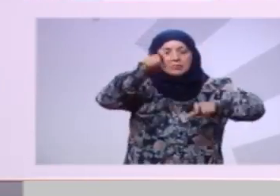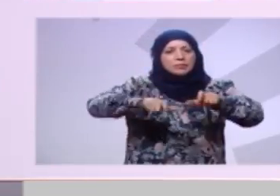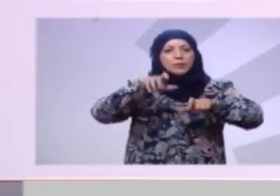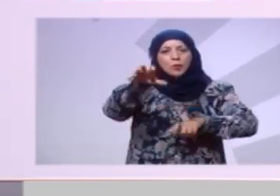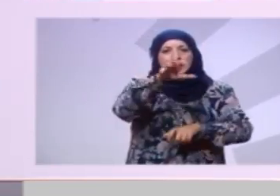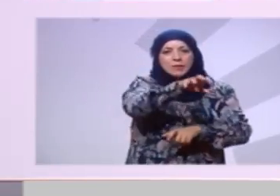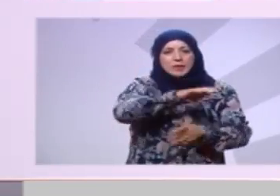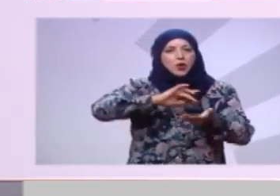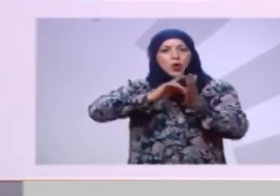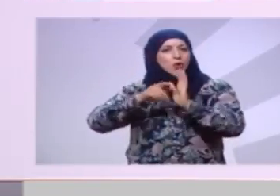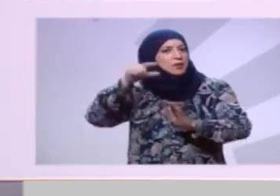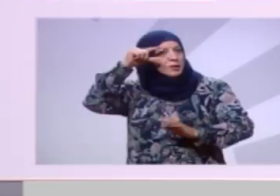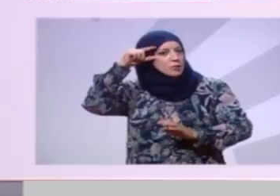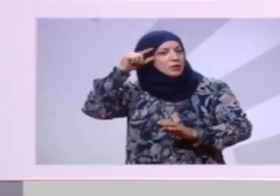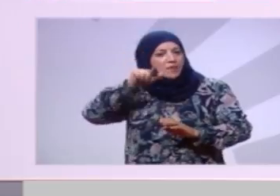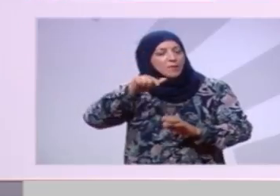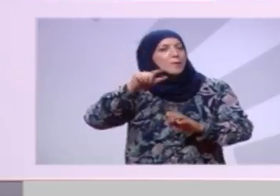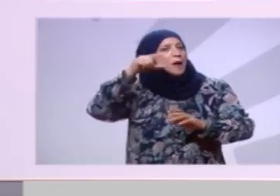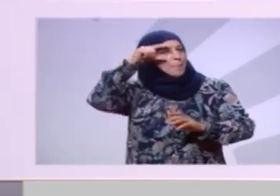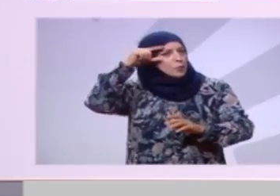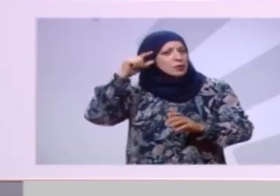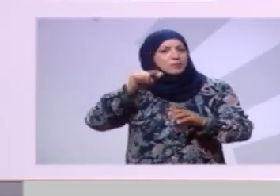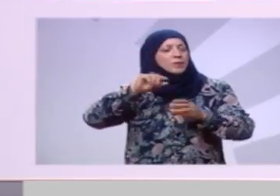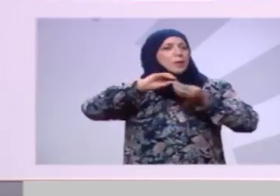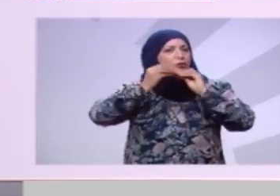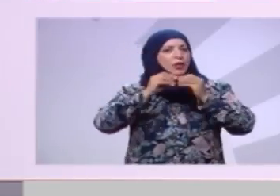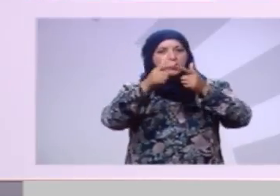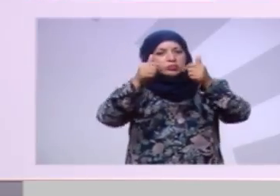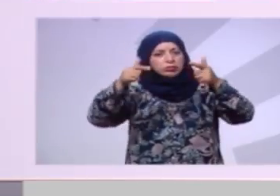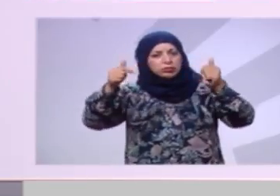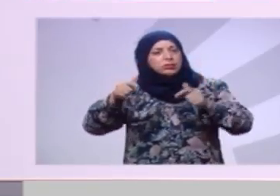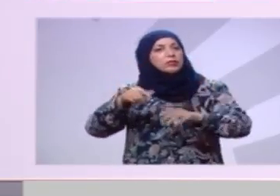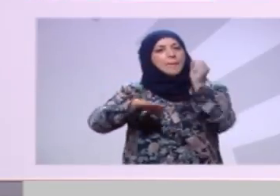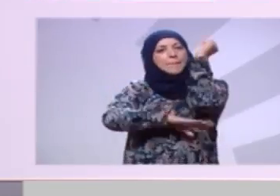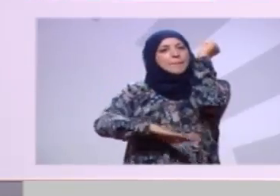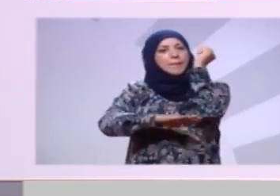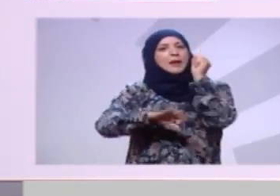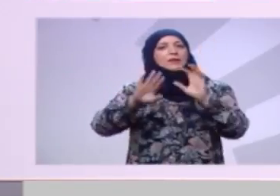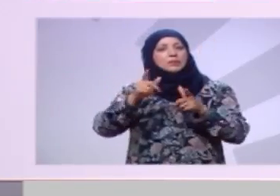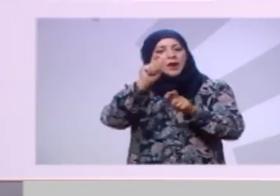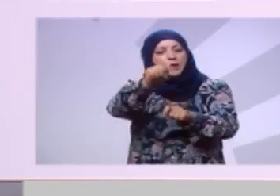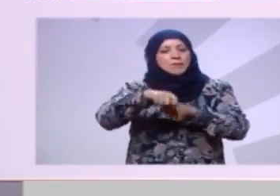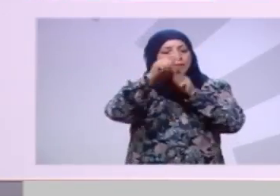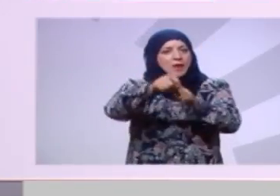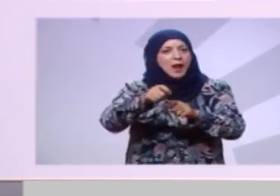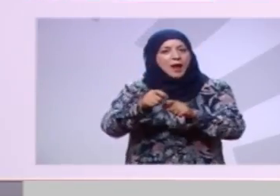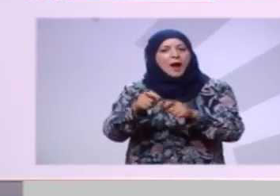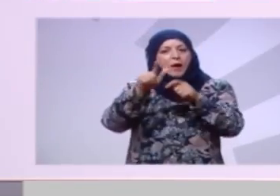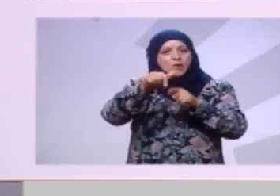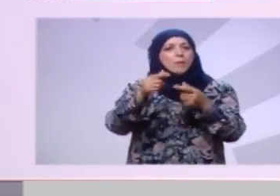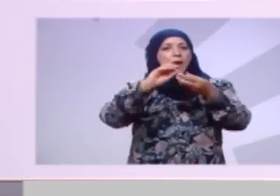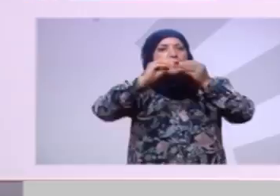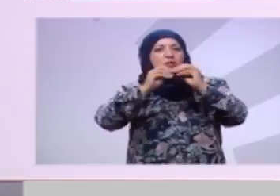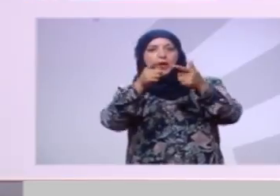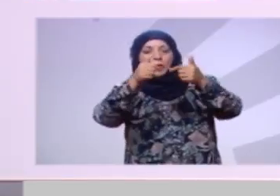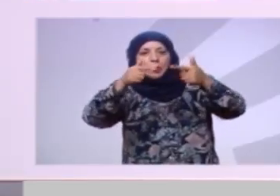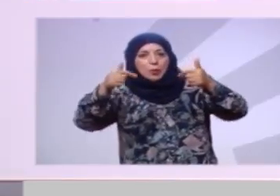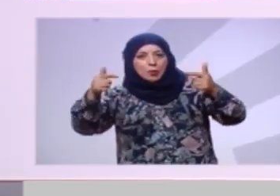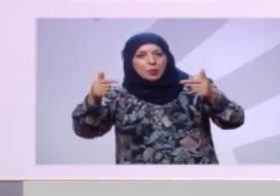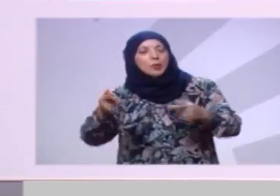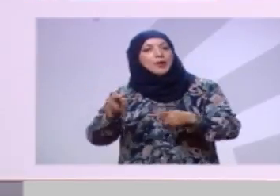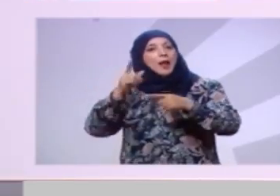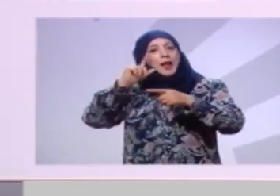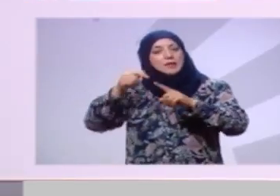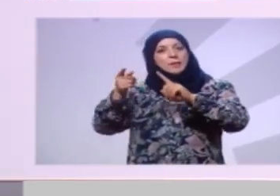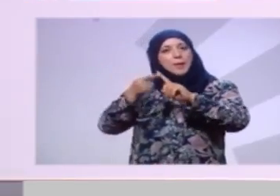تعاني منها باعتبار أن سيدي بوزيد هي بالأساس منطقة تعتمد على المهدالة الفلاعية وفيها عدة اشكاليات مثل ظهور